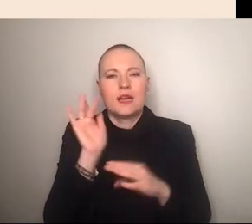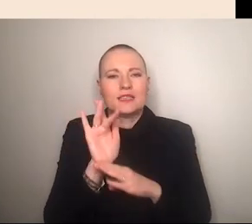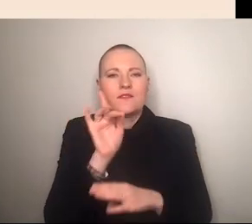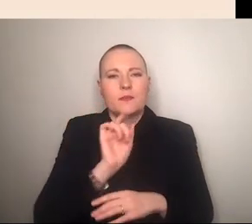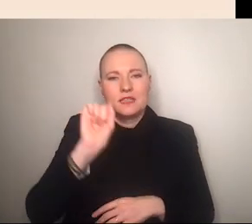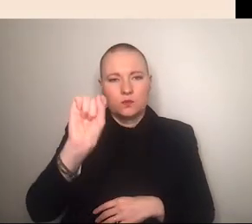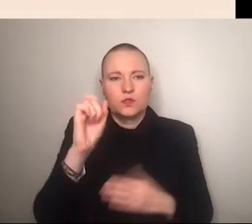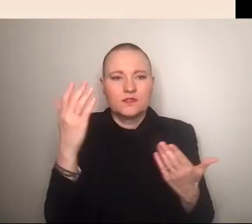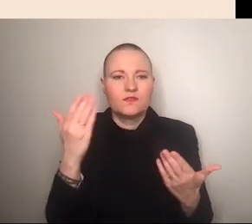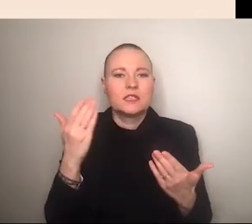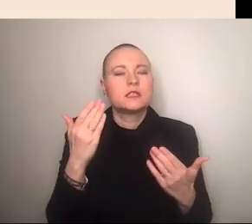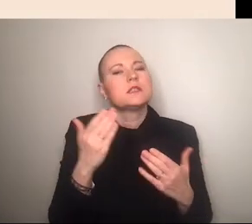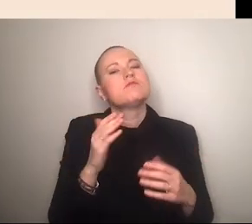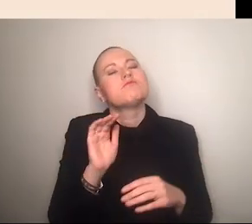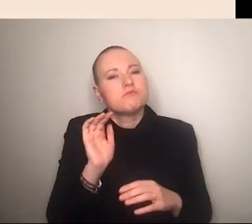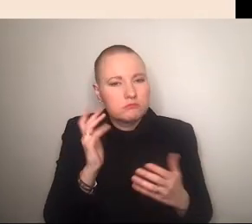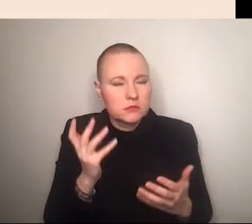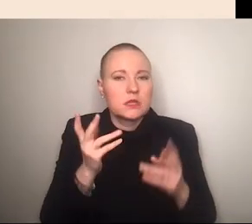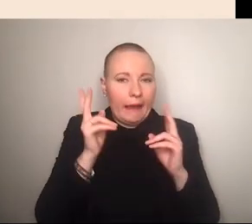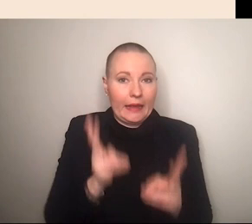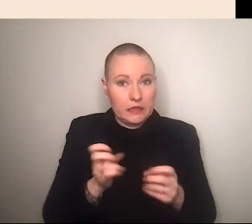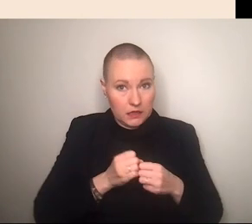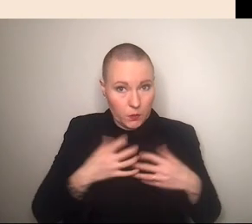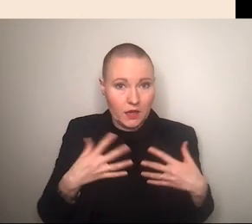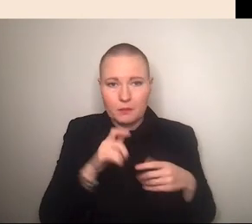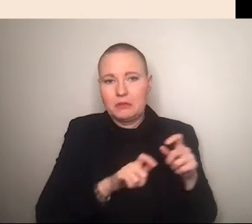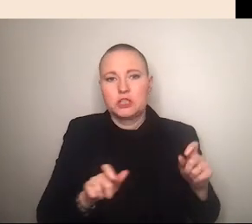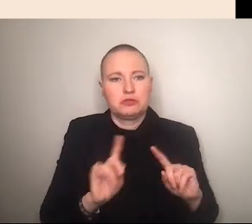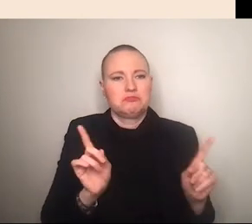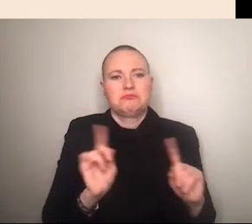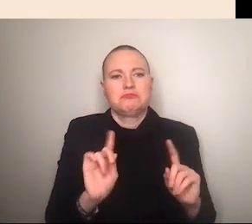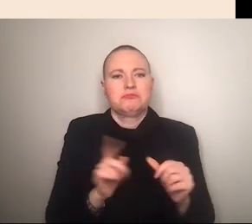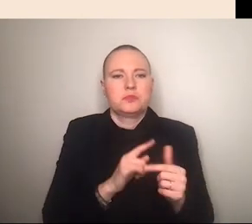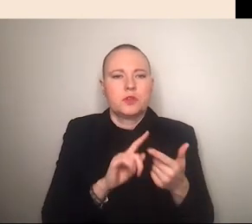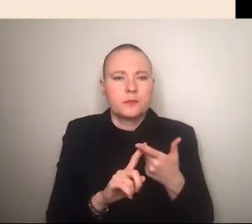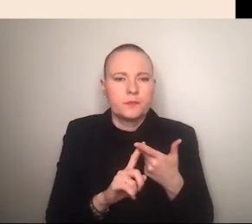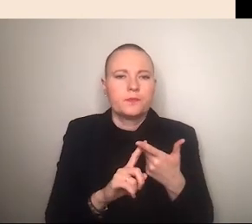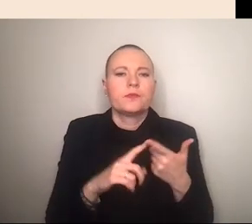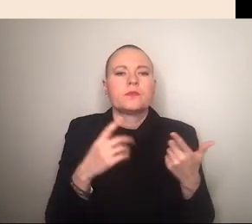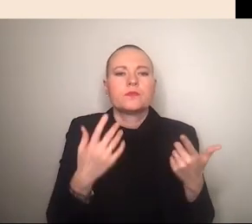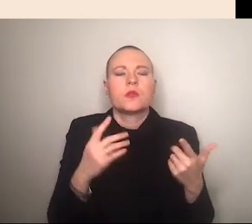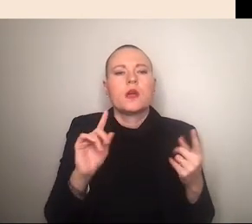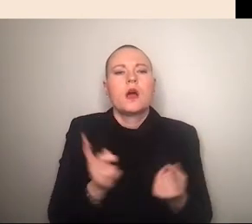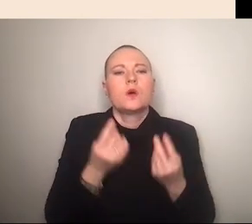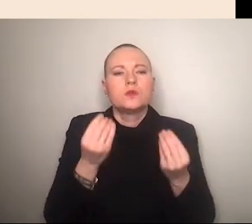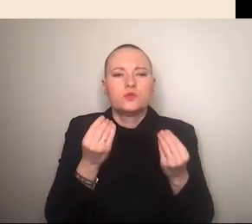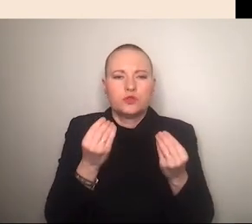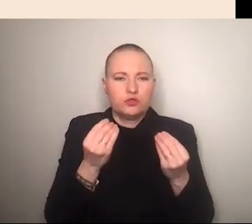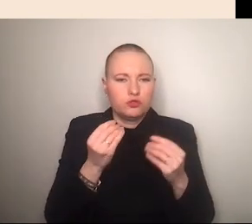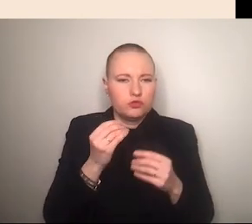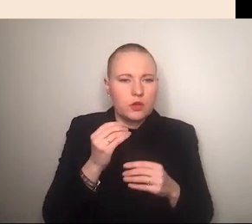mobilisierung wie und wie produktive rechte die rechte von queeren menschen gegen die rechte von queeren menschen thema nationalistische argomente etc